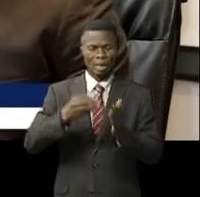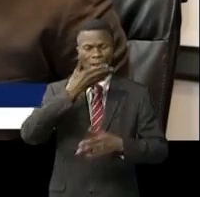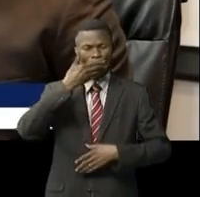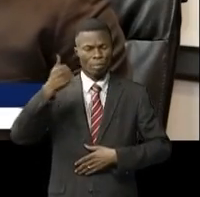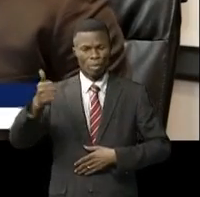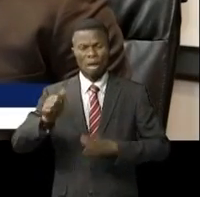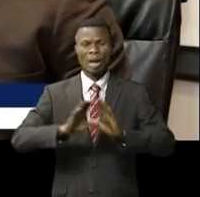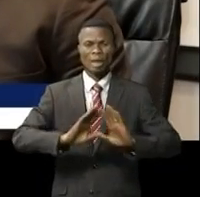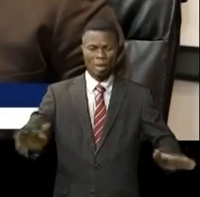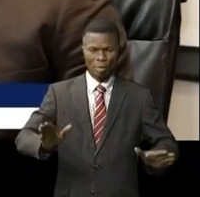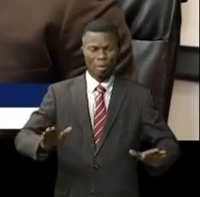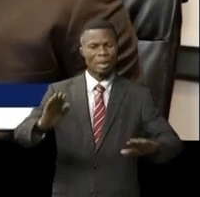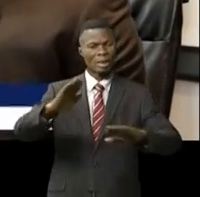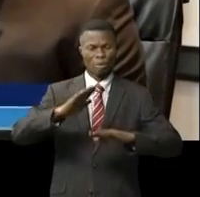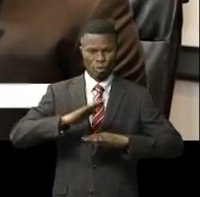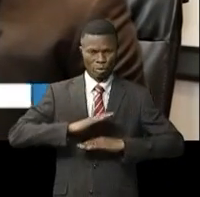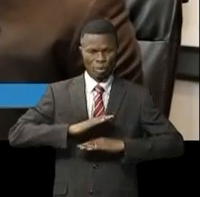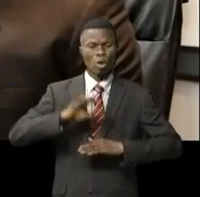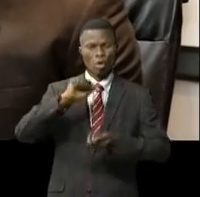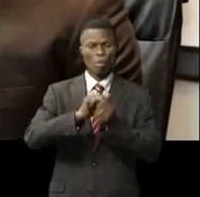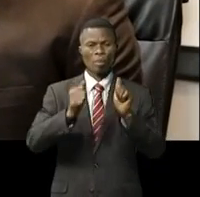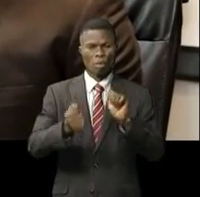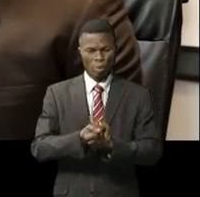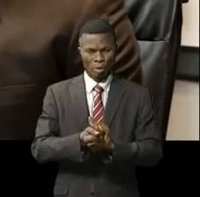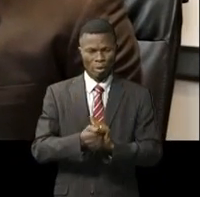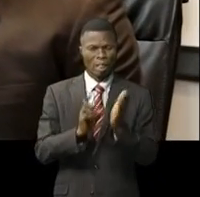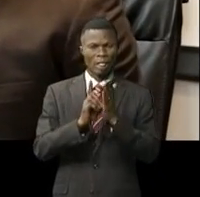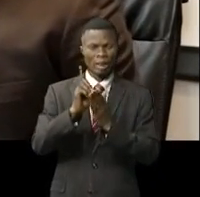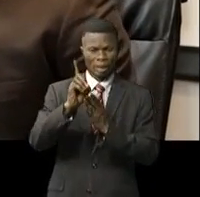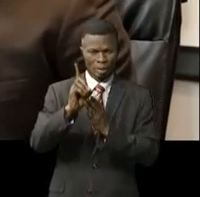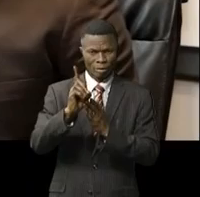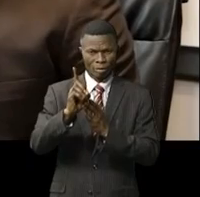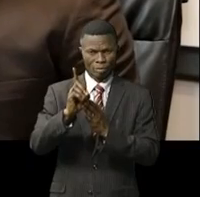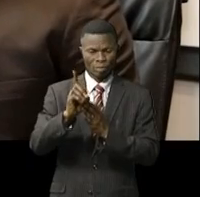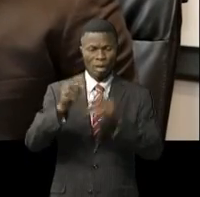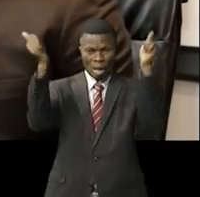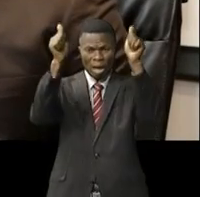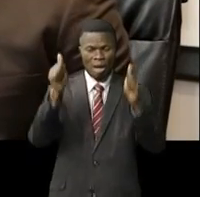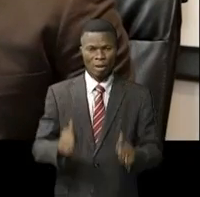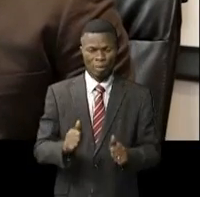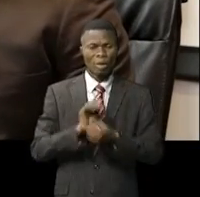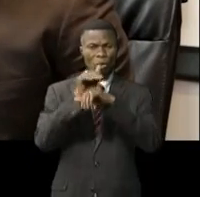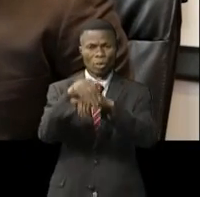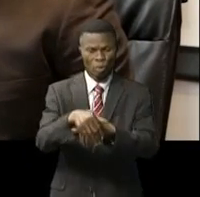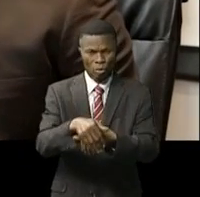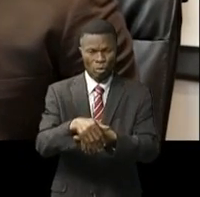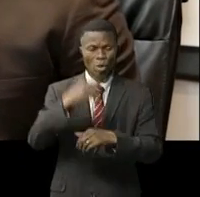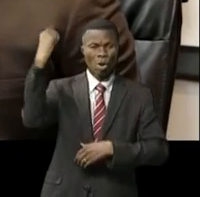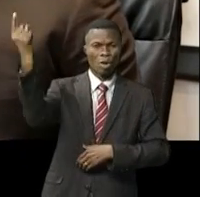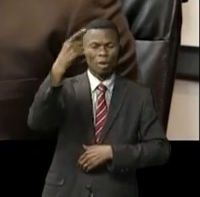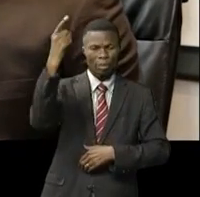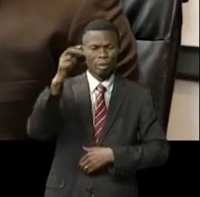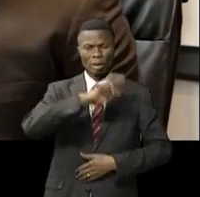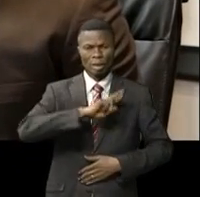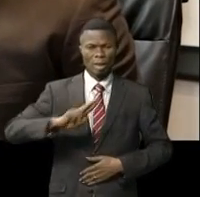capables de répondre aux défis du développement africain et aux engagements mondiaux. La